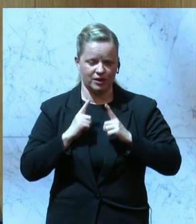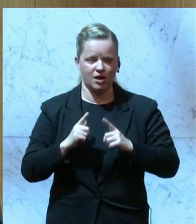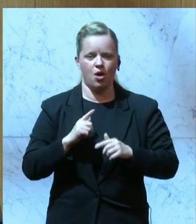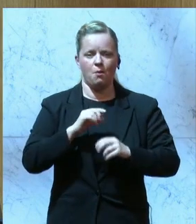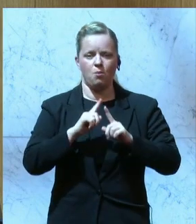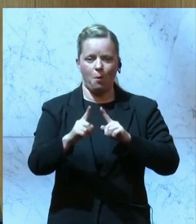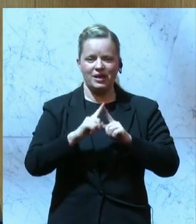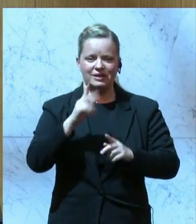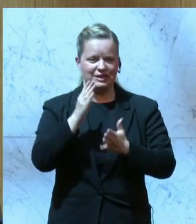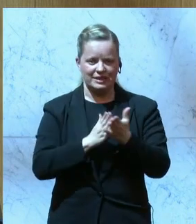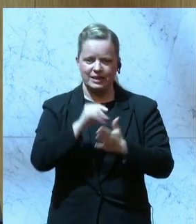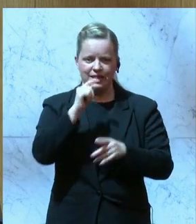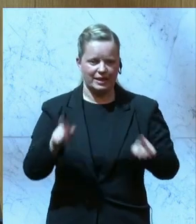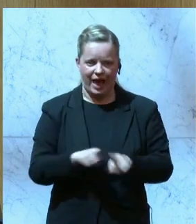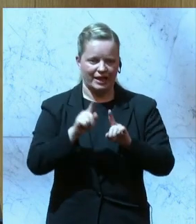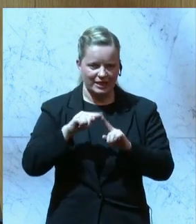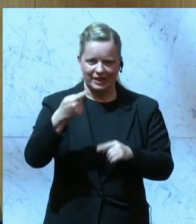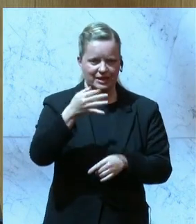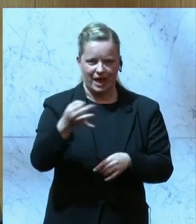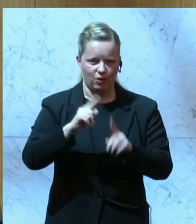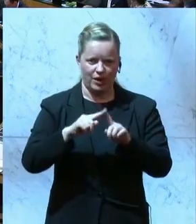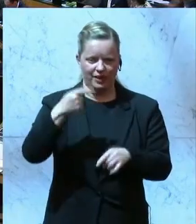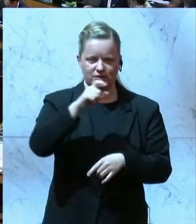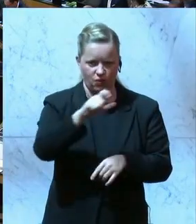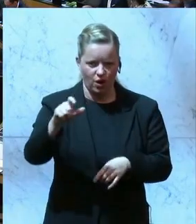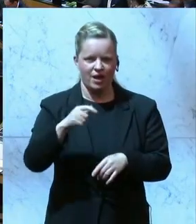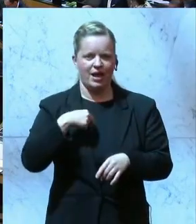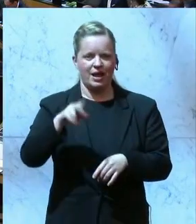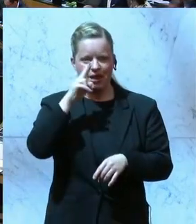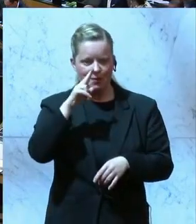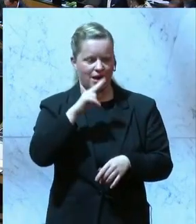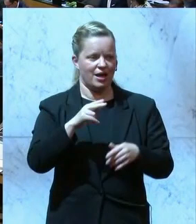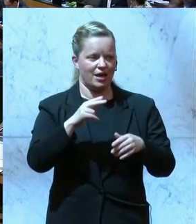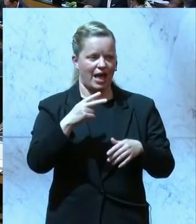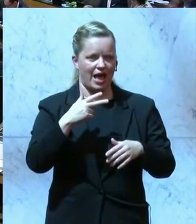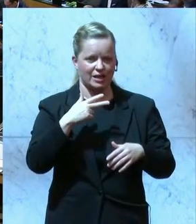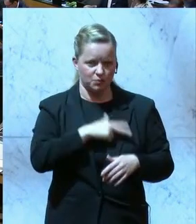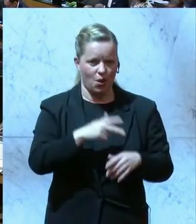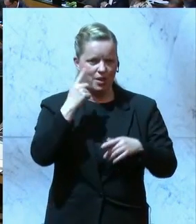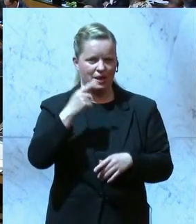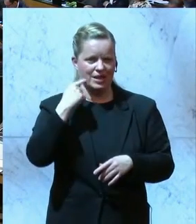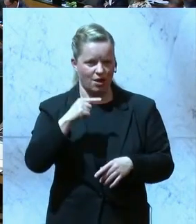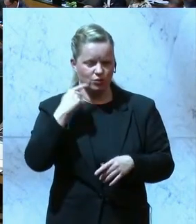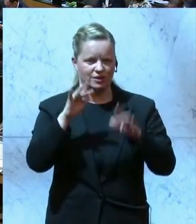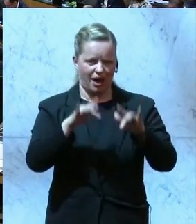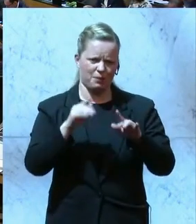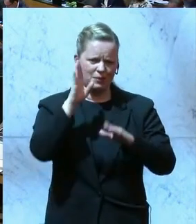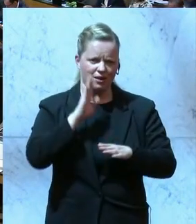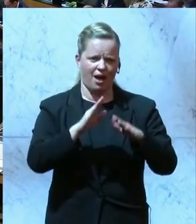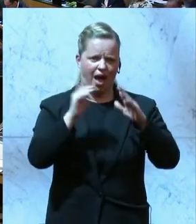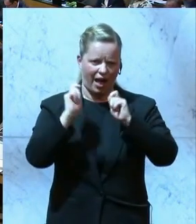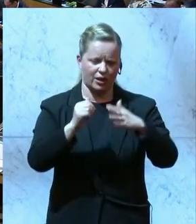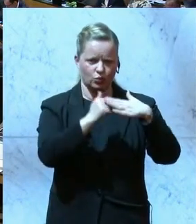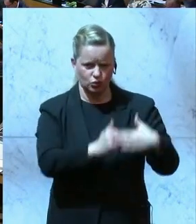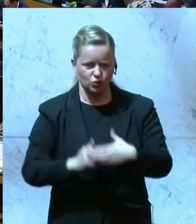nächste Woche. Daher, liebe NEOS und SPÖ, gebt euch einen Ruck. Unterstützt diesen Antrag und unterstützt damit diejenigen, die die